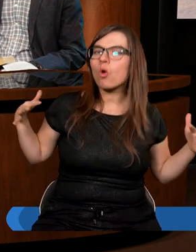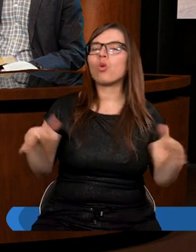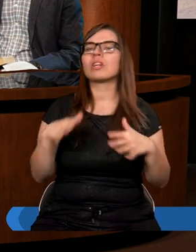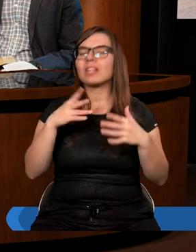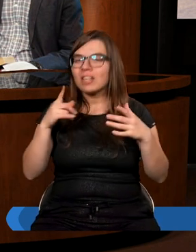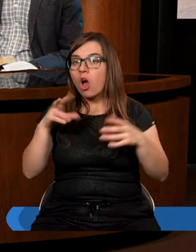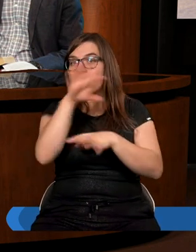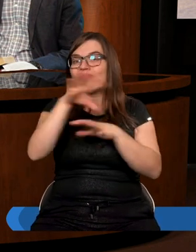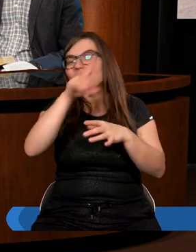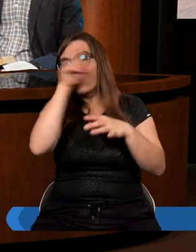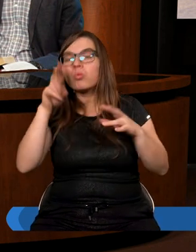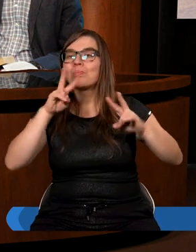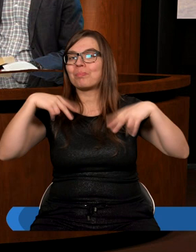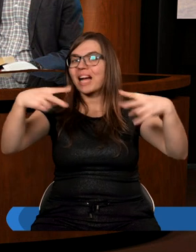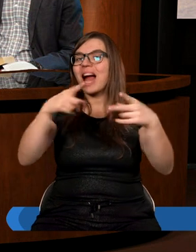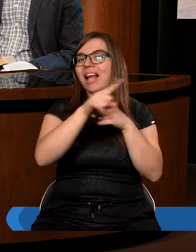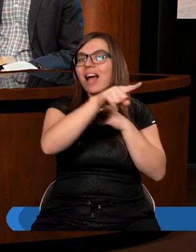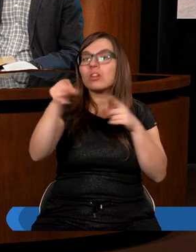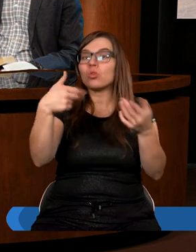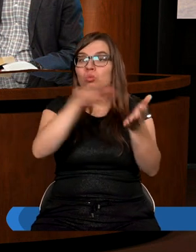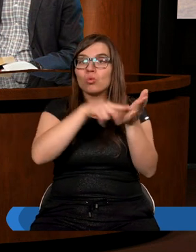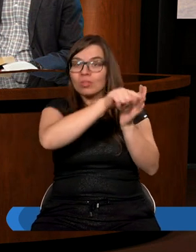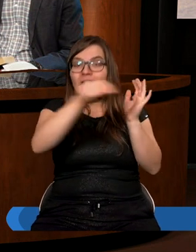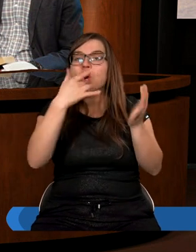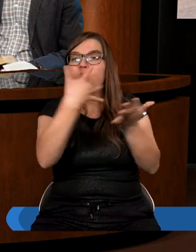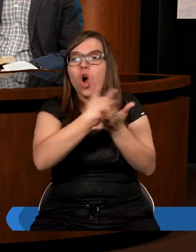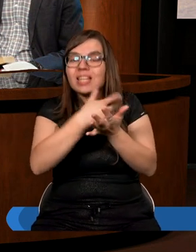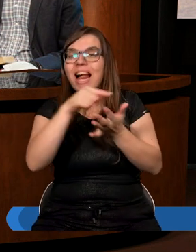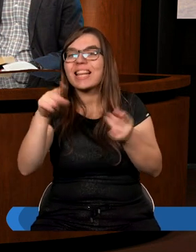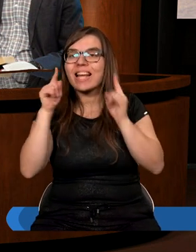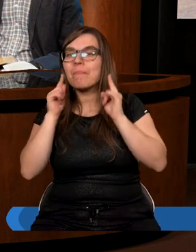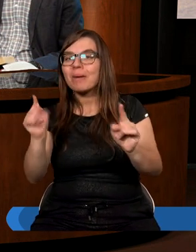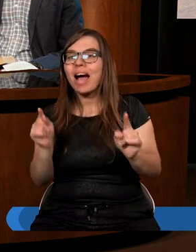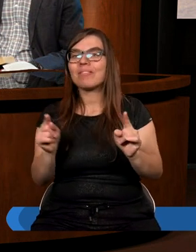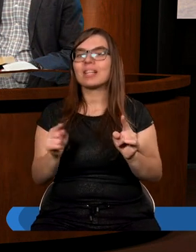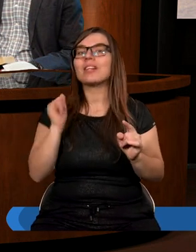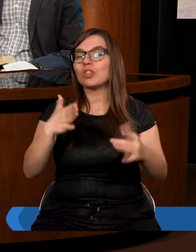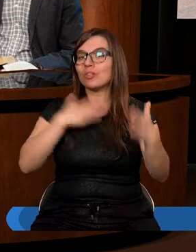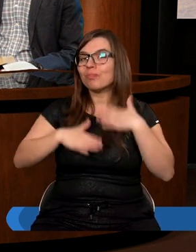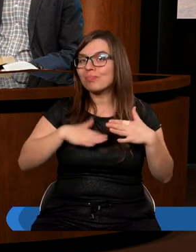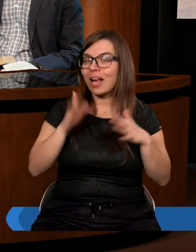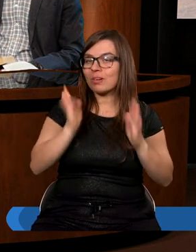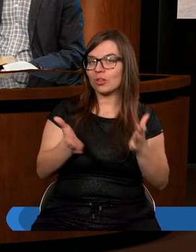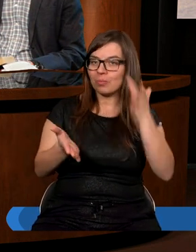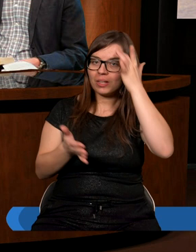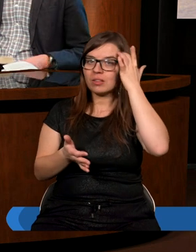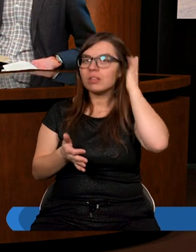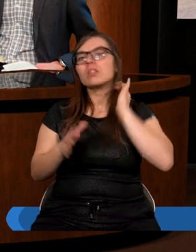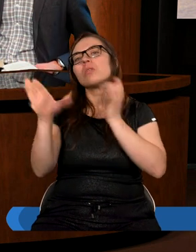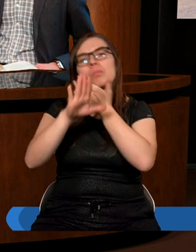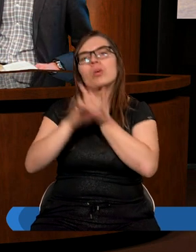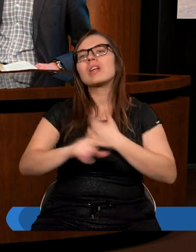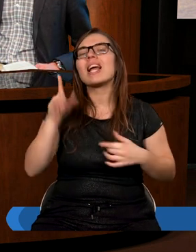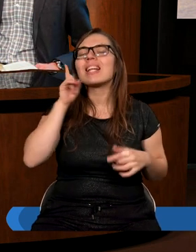ludzi, którzy skorzystają z tych słów prawdy. Czyż to nie jest niezwykłe? Czyż Bóg naprawdę